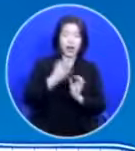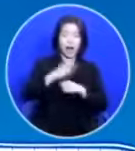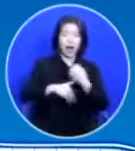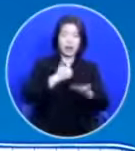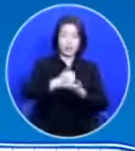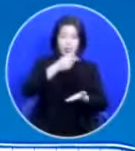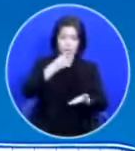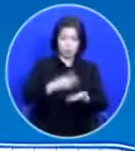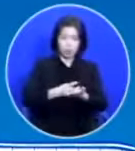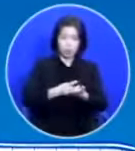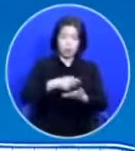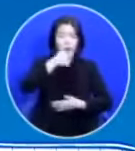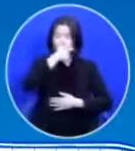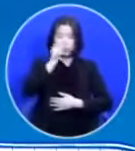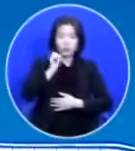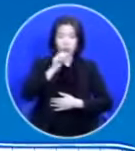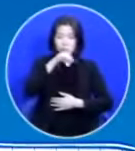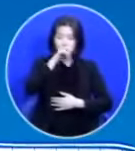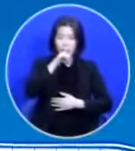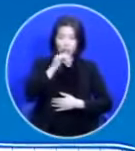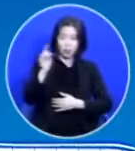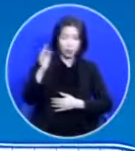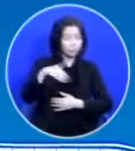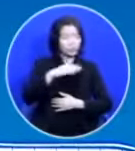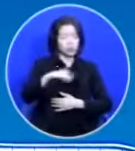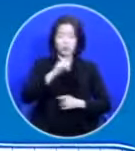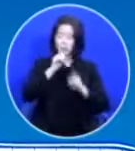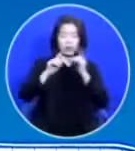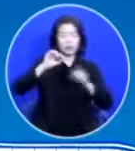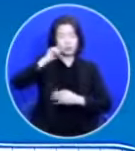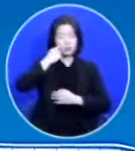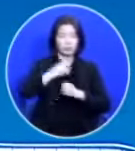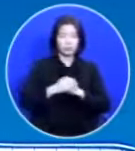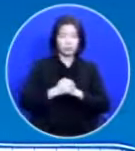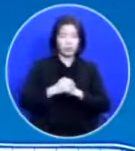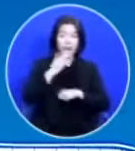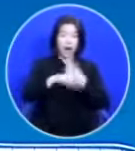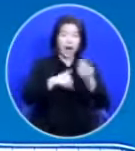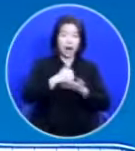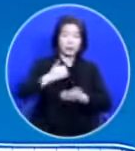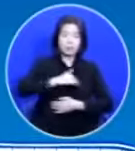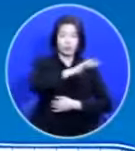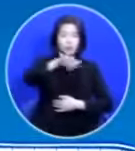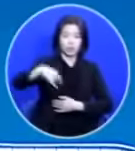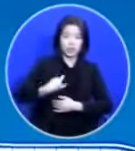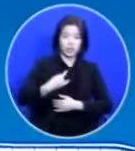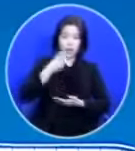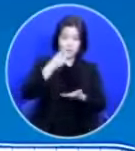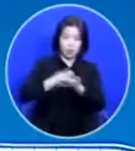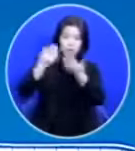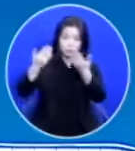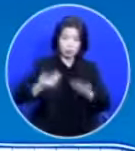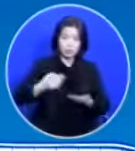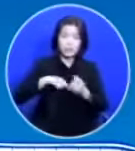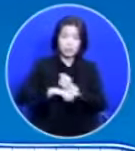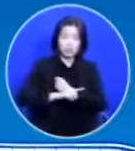율법이 부족함이 있다고 전혀 말할 수가 없습니다 하나님이 우리에게 율법을 주신 것은 우리가 복을 받고